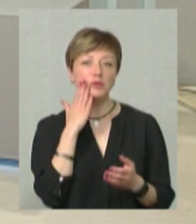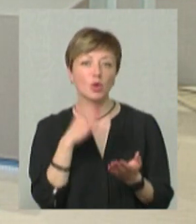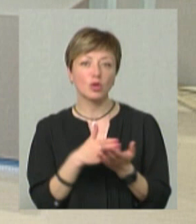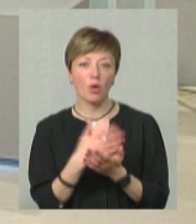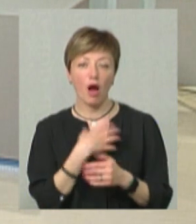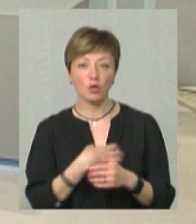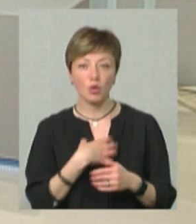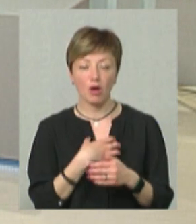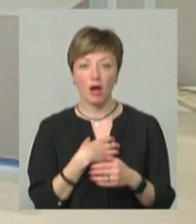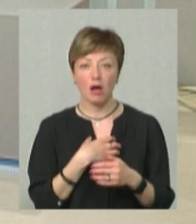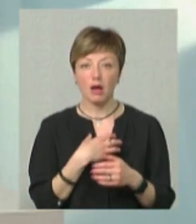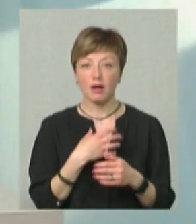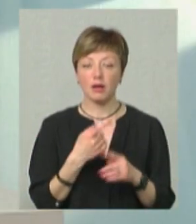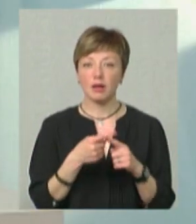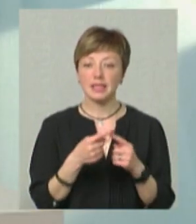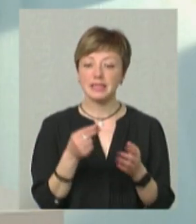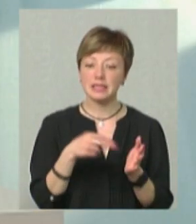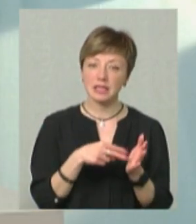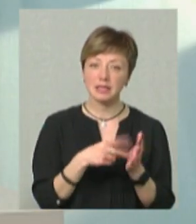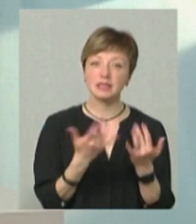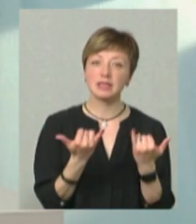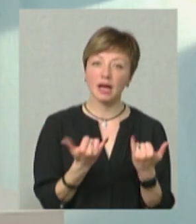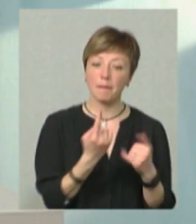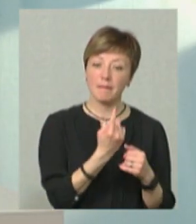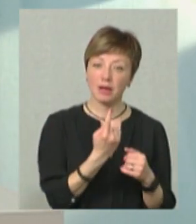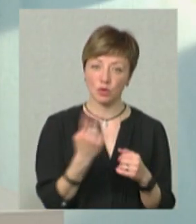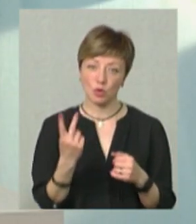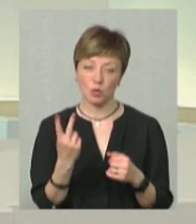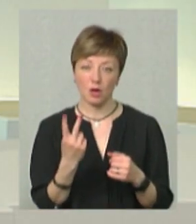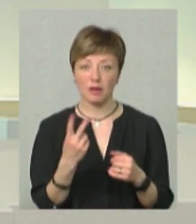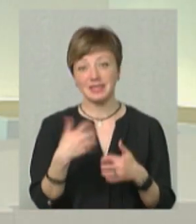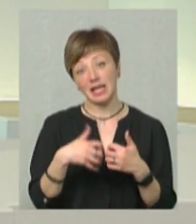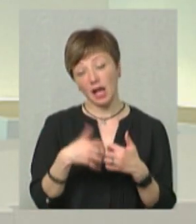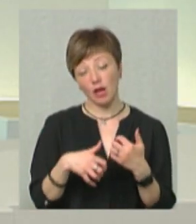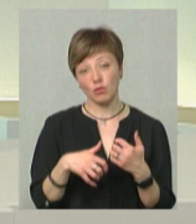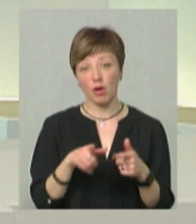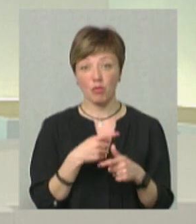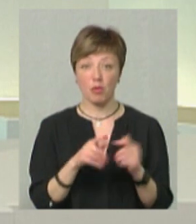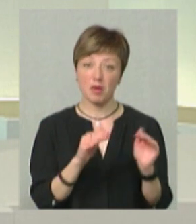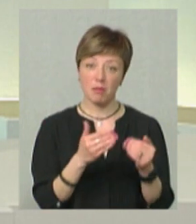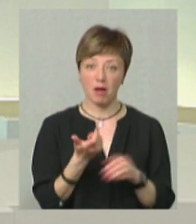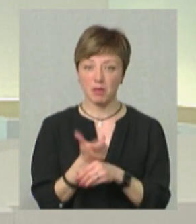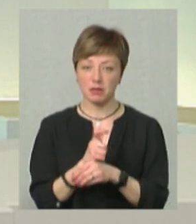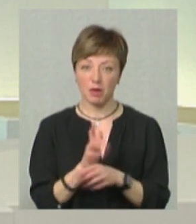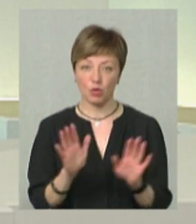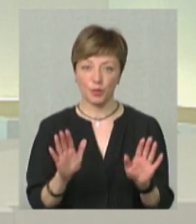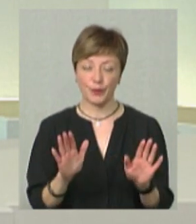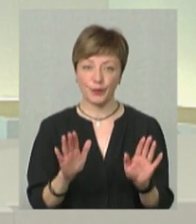таки в актуальному порядку цін на житло. на вторинному, і на первинному ринку. Або в середньому, або в мінімальні, максимальні.